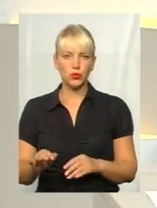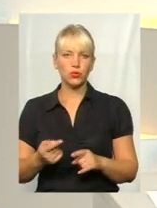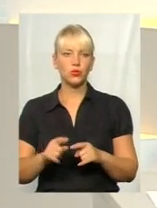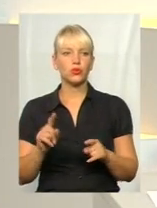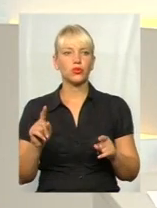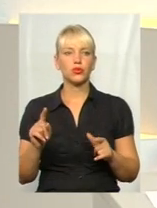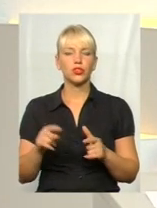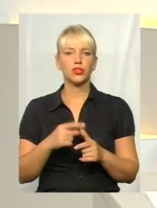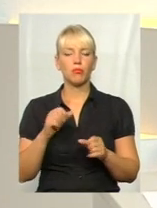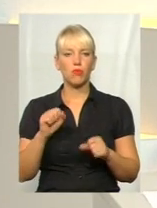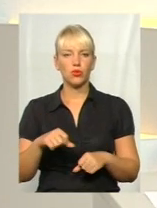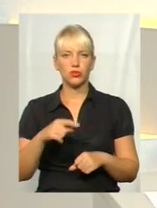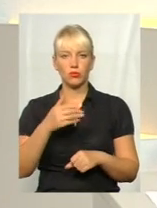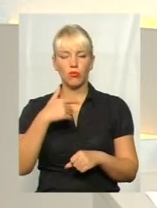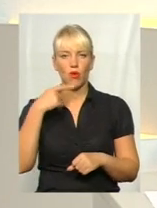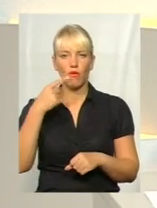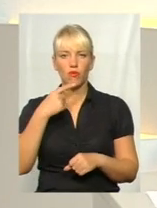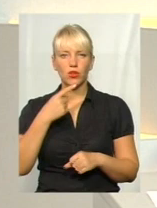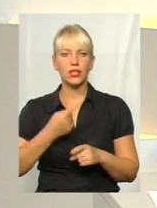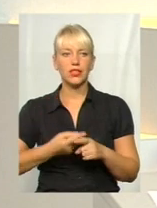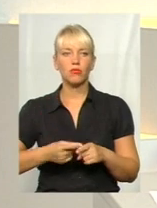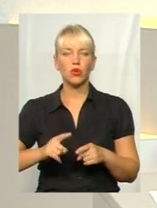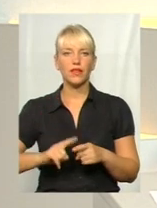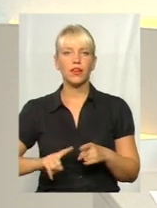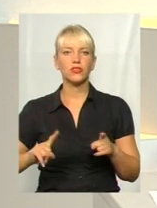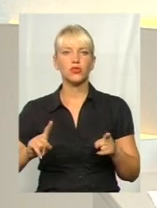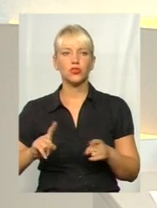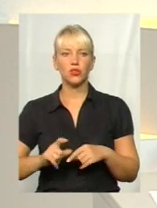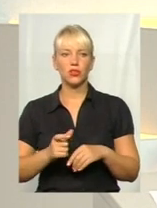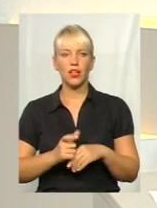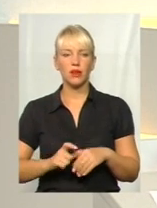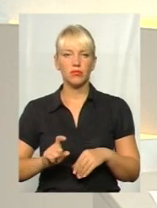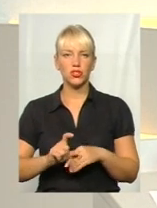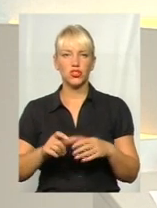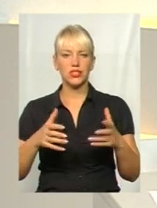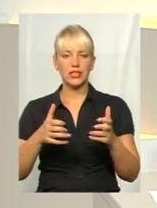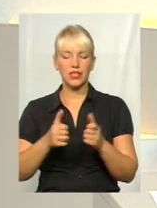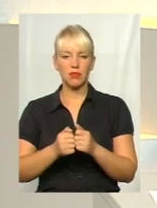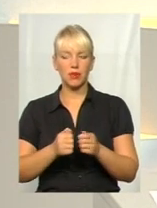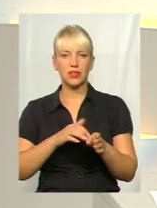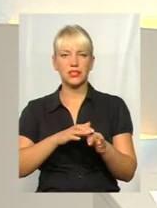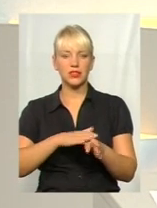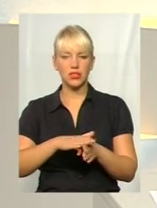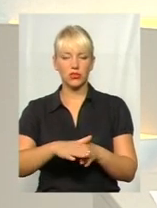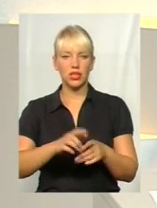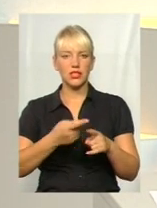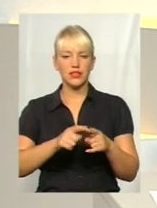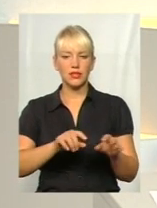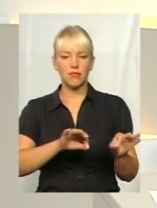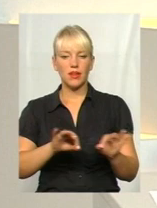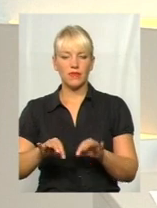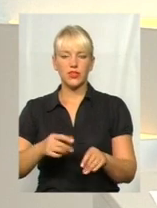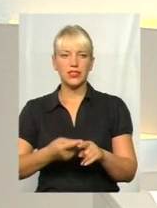можемо говорити про те, що найбільше ДТП скоюють перевізники, а ж це люди, які